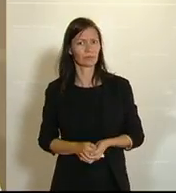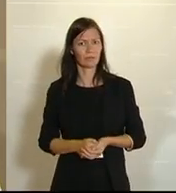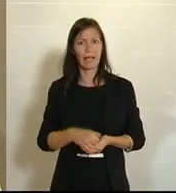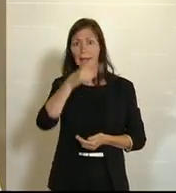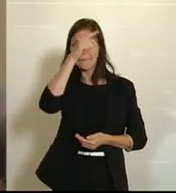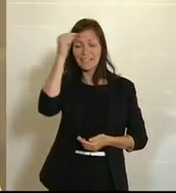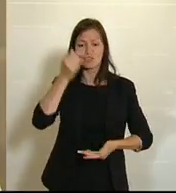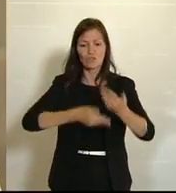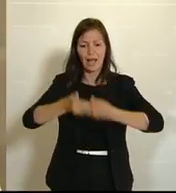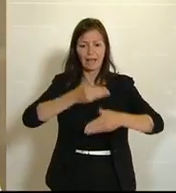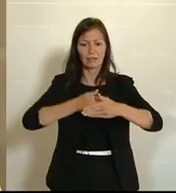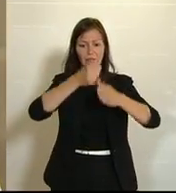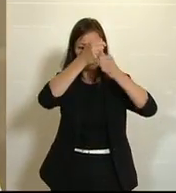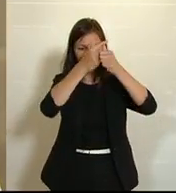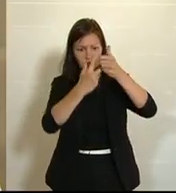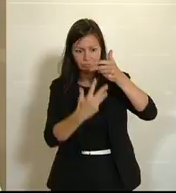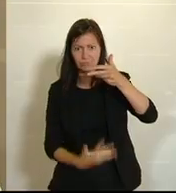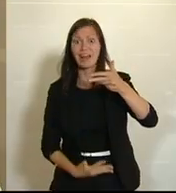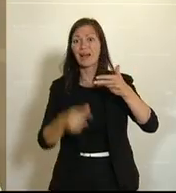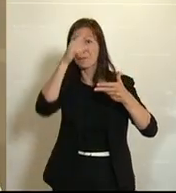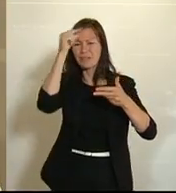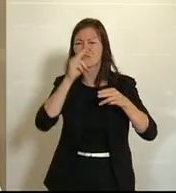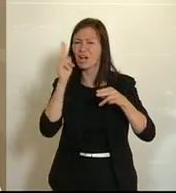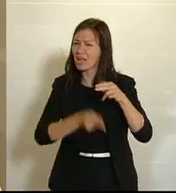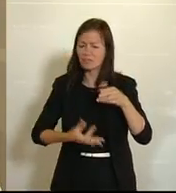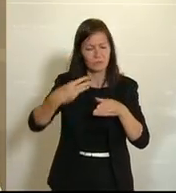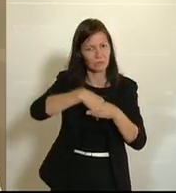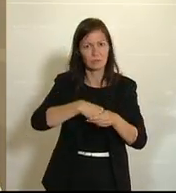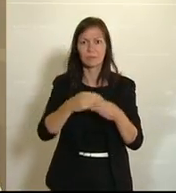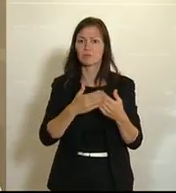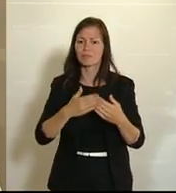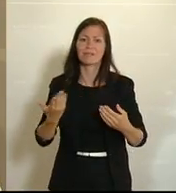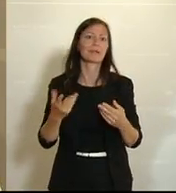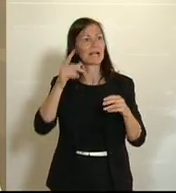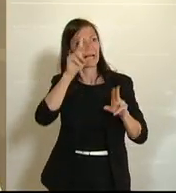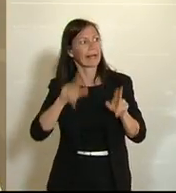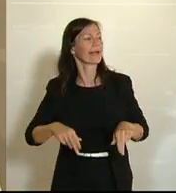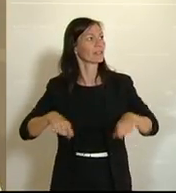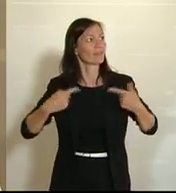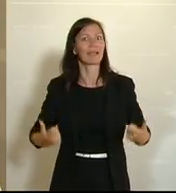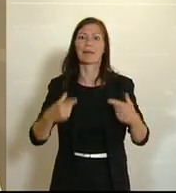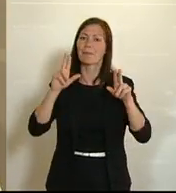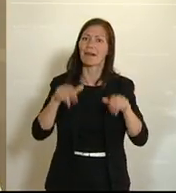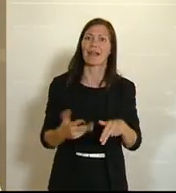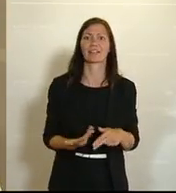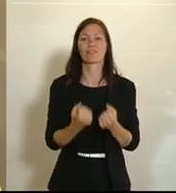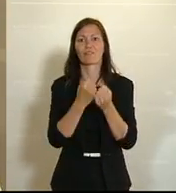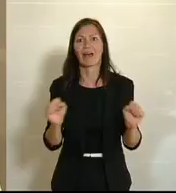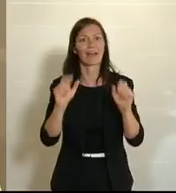Menschenrechtsverletzungen. Es werden unveräußerliche Rechte wie das Recht auf Leben, Freiheit, Gleichheit, Würde, Sicherheit,